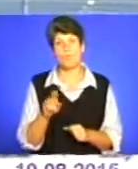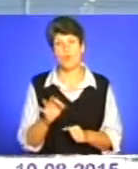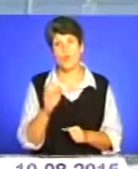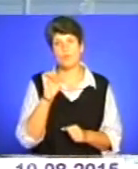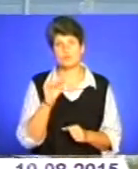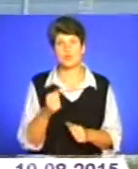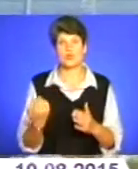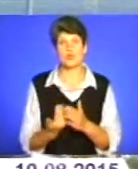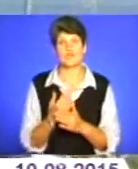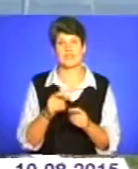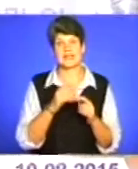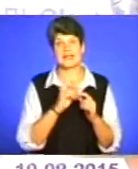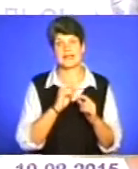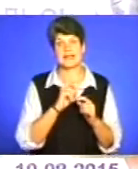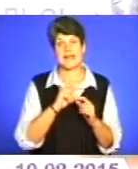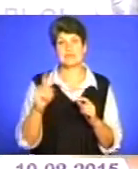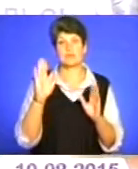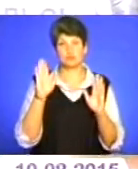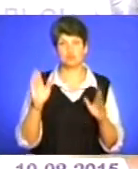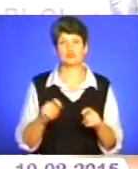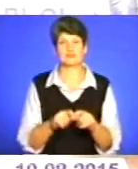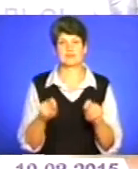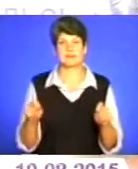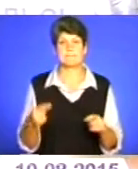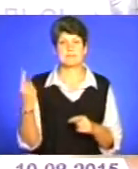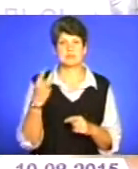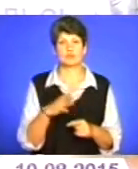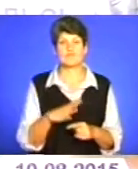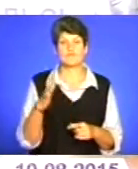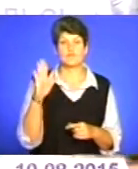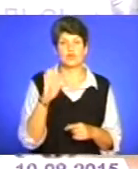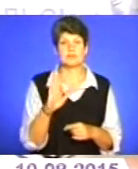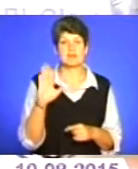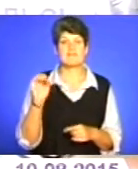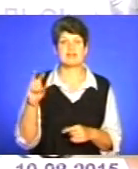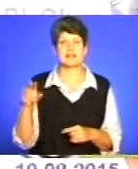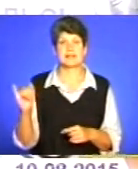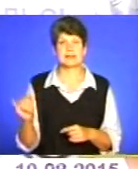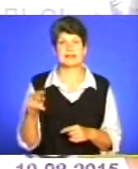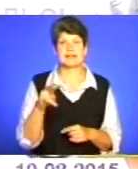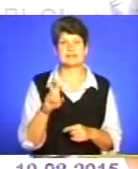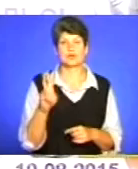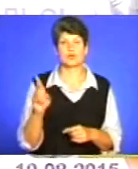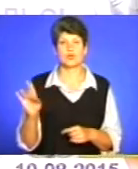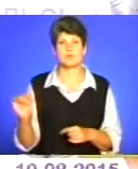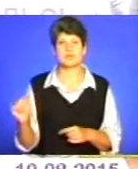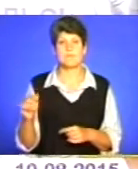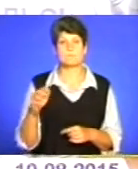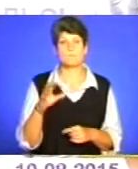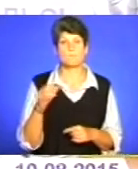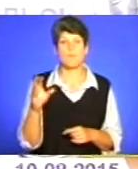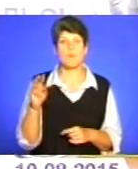лінії будуть відкривати. Перша із них – це була Володимира Великого, Леся Курбоса, Морозенка, Симоненка.